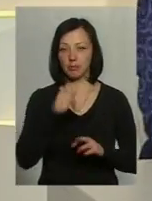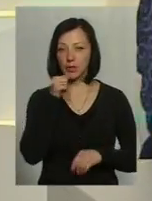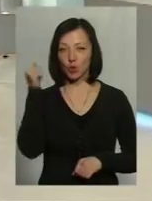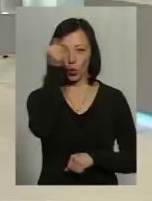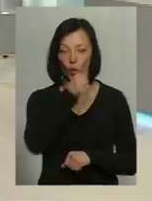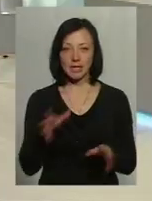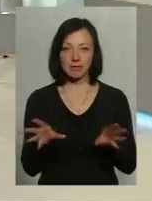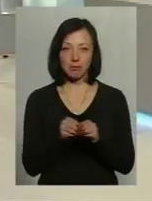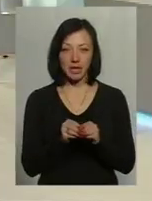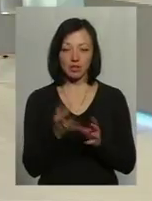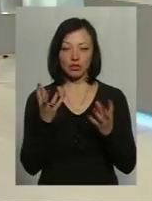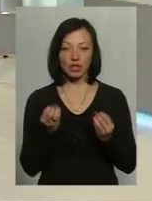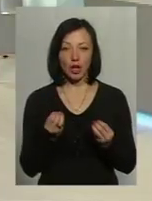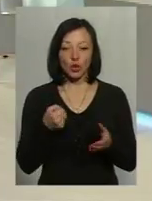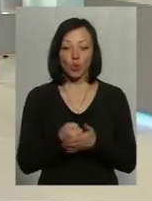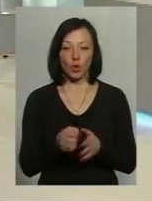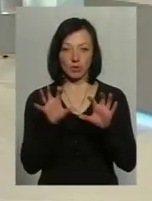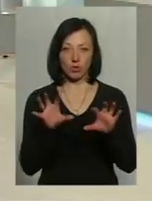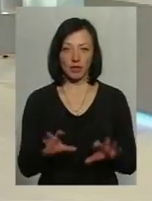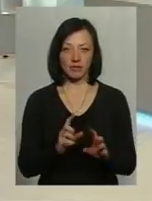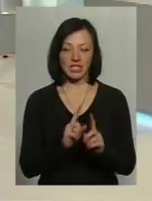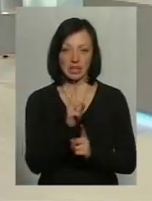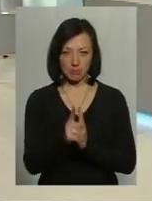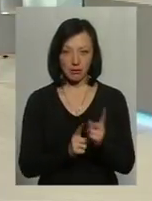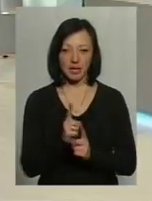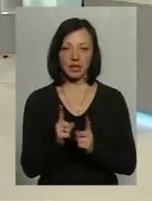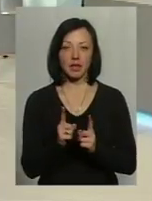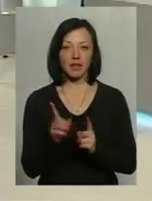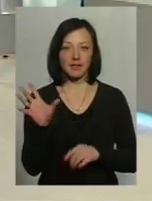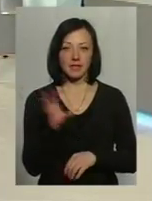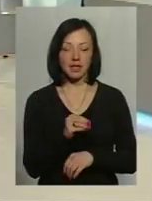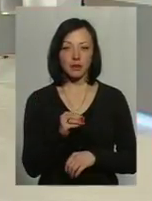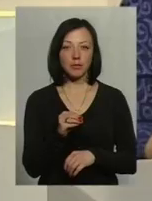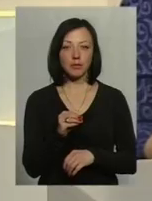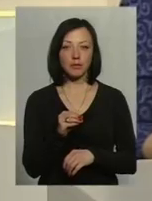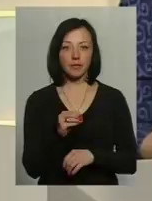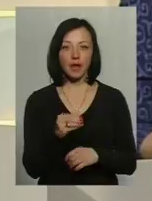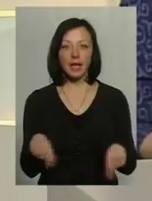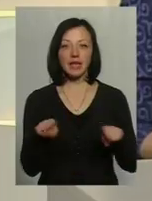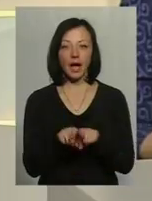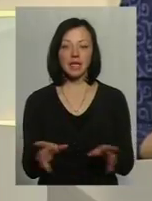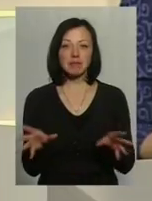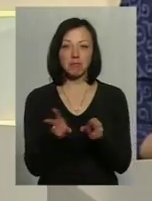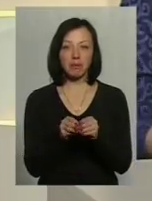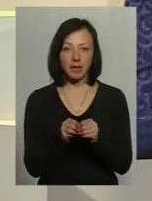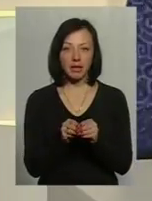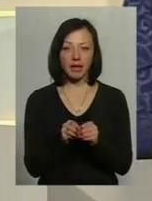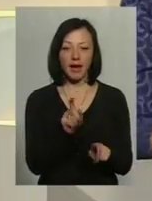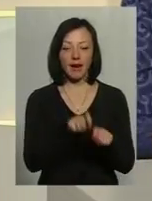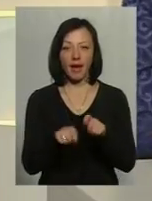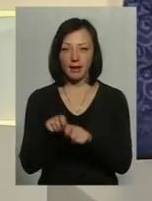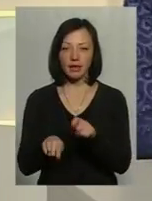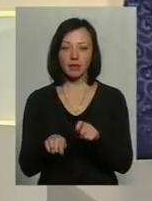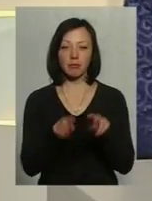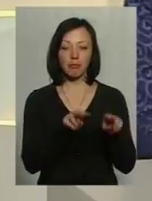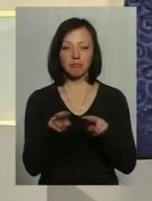такі спільні, ще до тих законодавчих норм до тих змін всіх законодавчих, такі спільні рейди, спільні